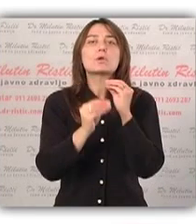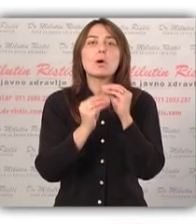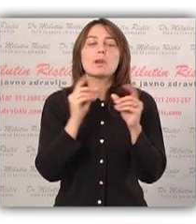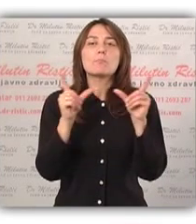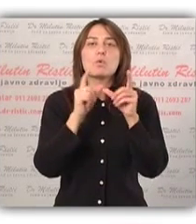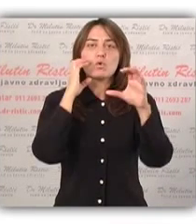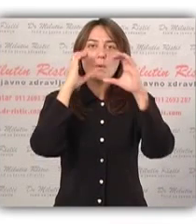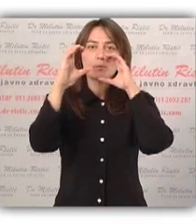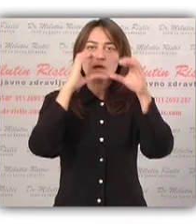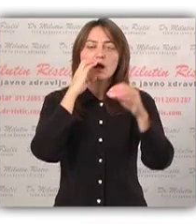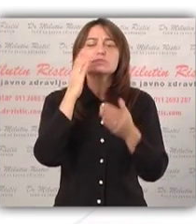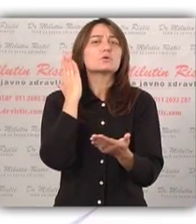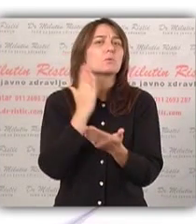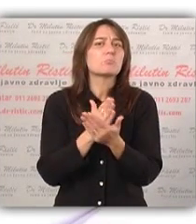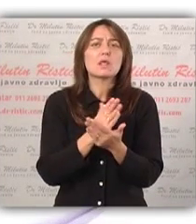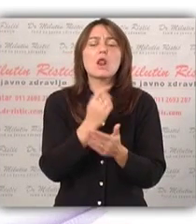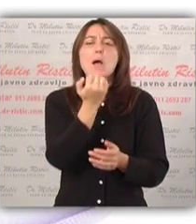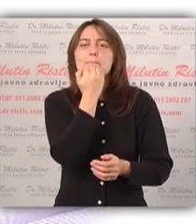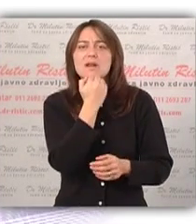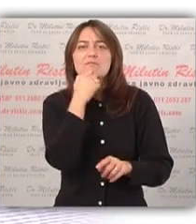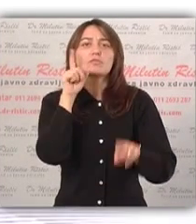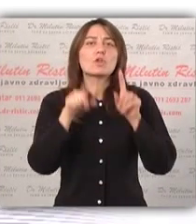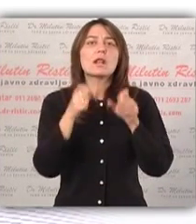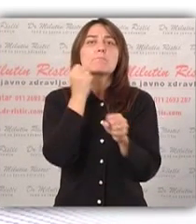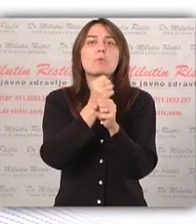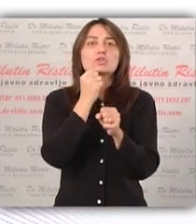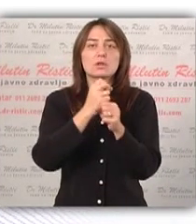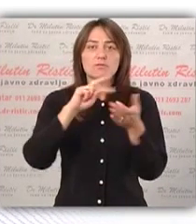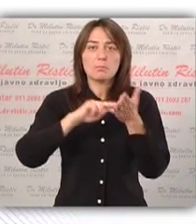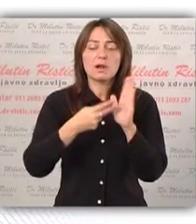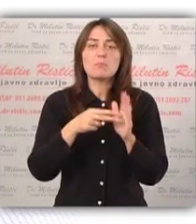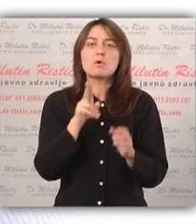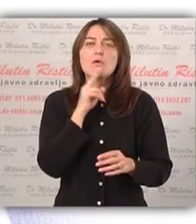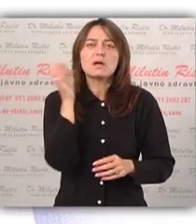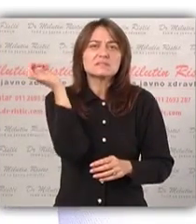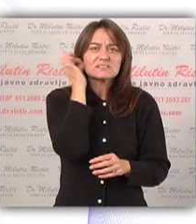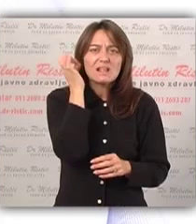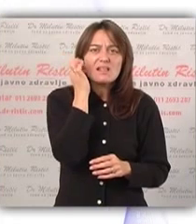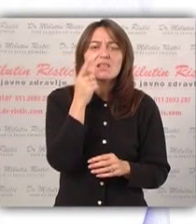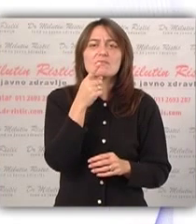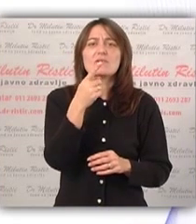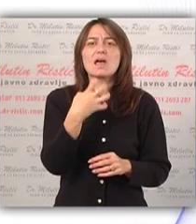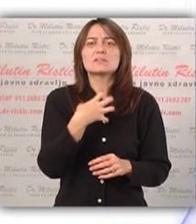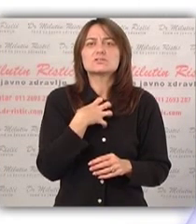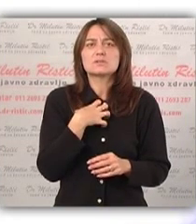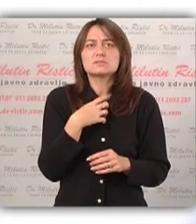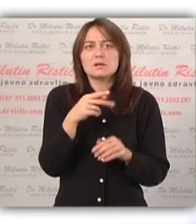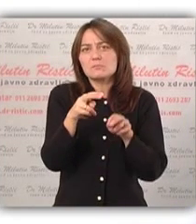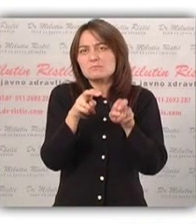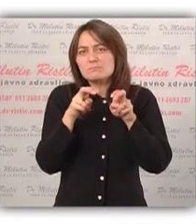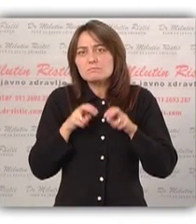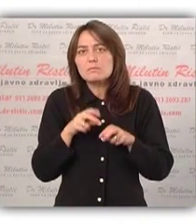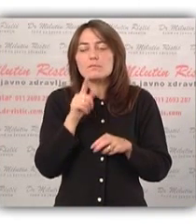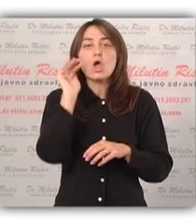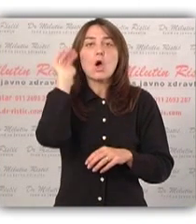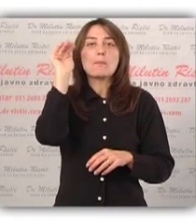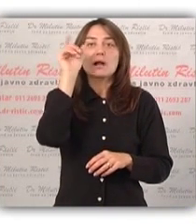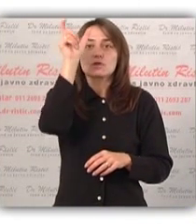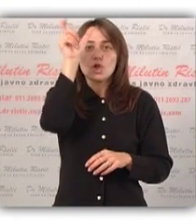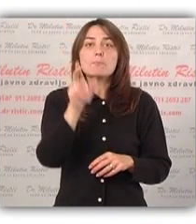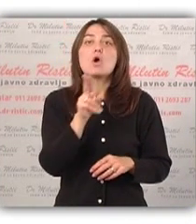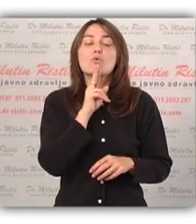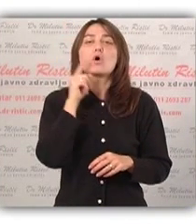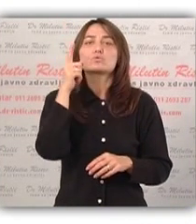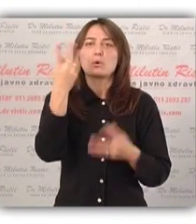problema u komunikaciji, bilo na privatnom ili poslovnom planu, koje su stidljive, koje su socijalno anksiozne, se